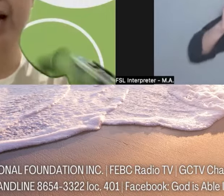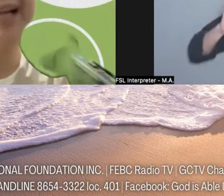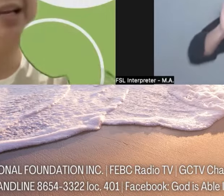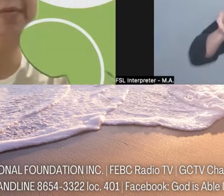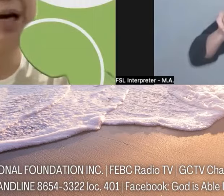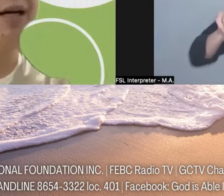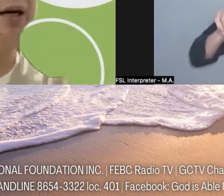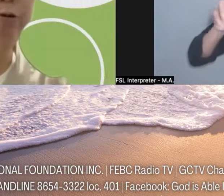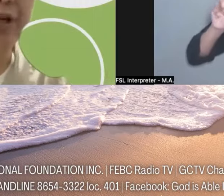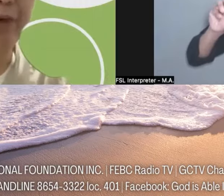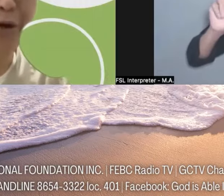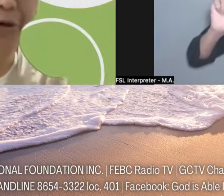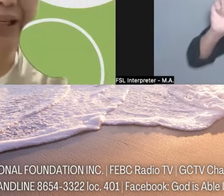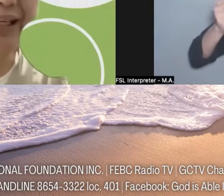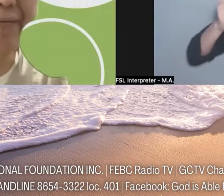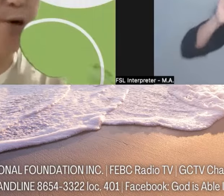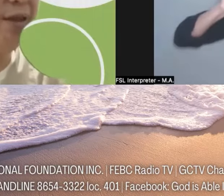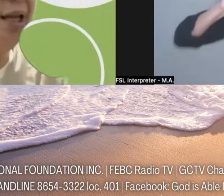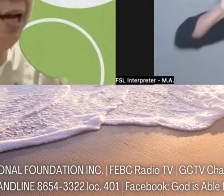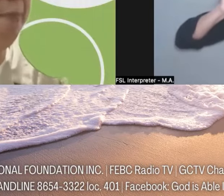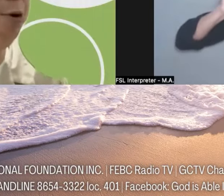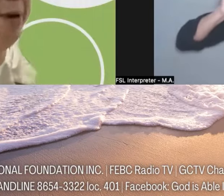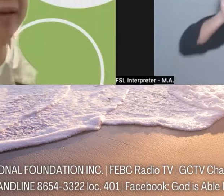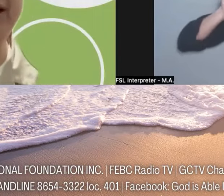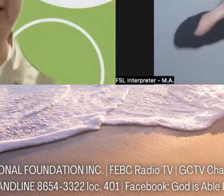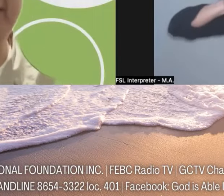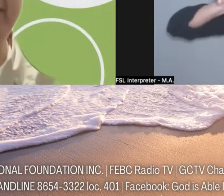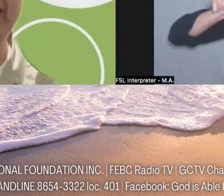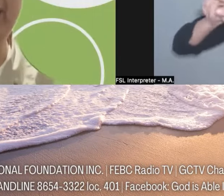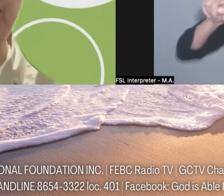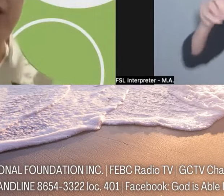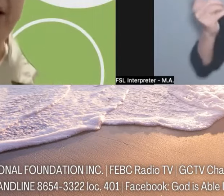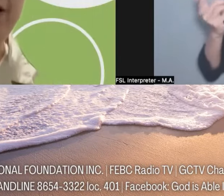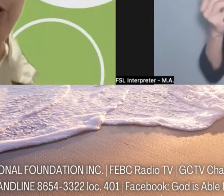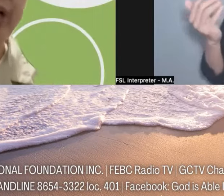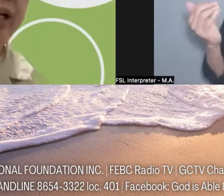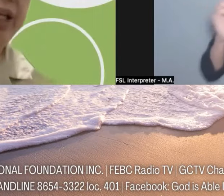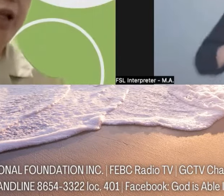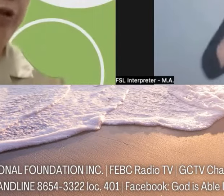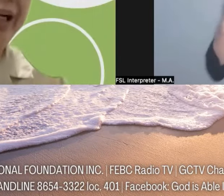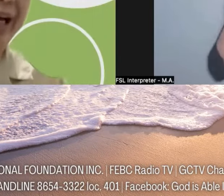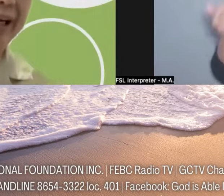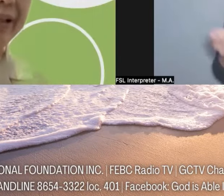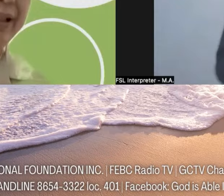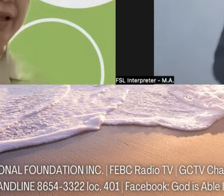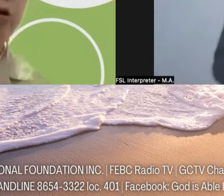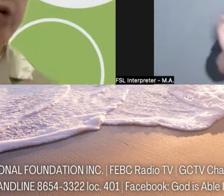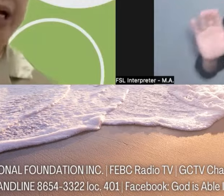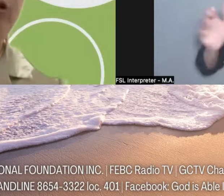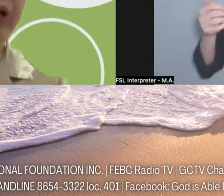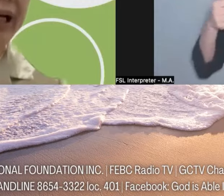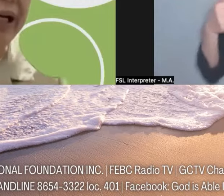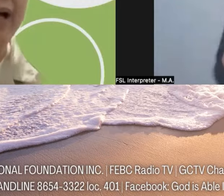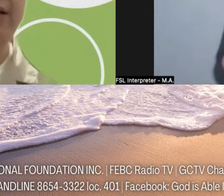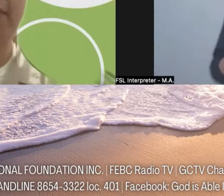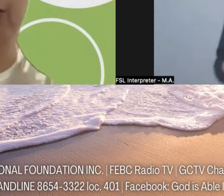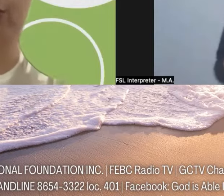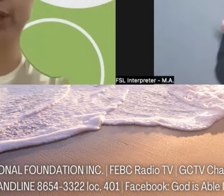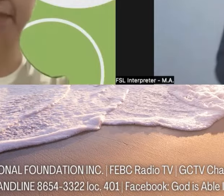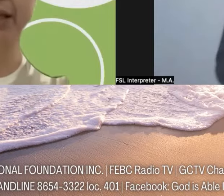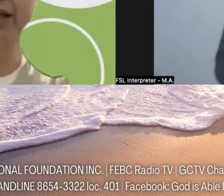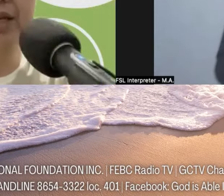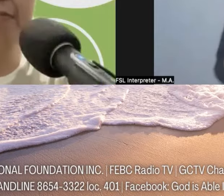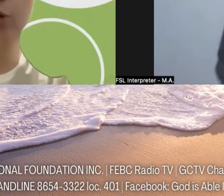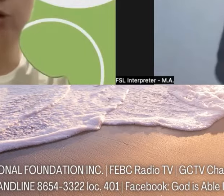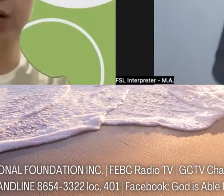po ang ating makakausap ngayon. Pero hindi lamang ho partnership na usaping organizational lang o structural lang ang ating pag